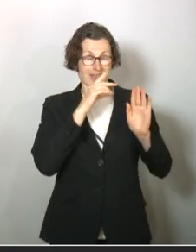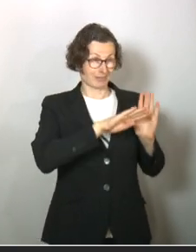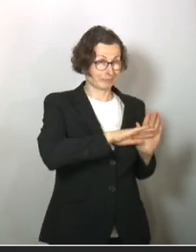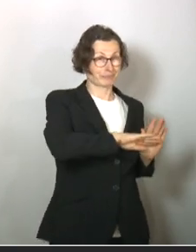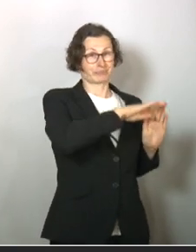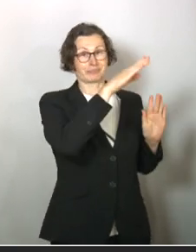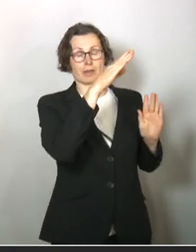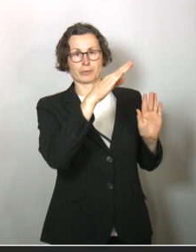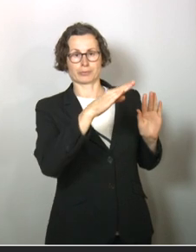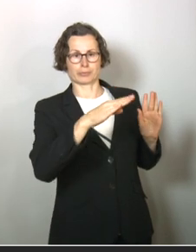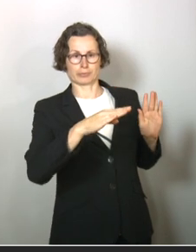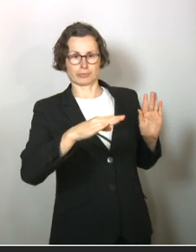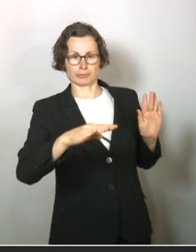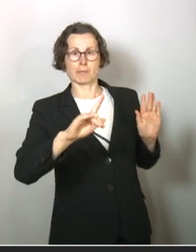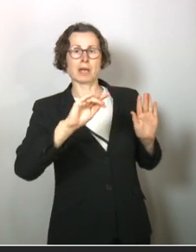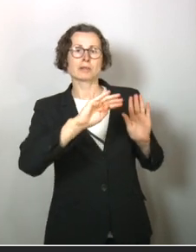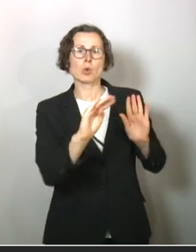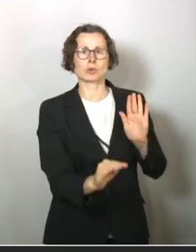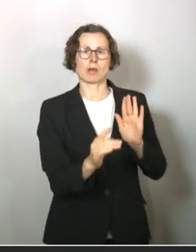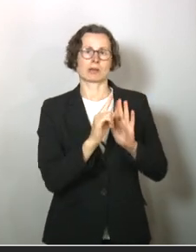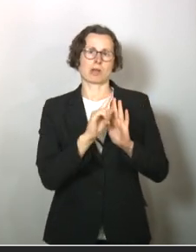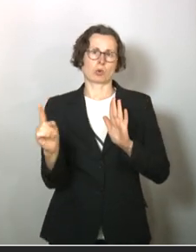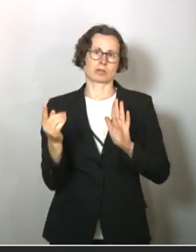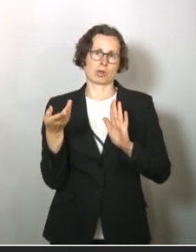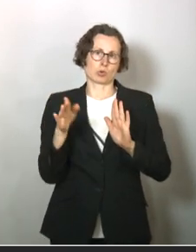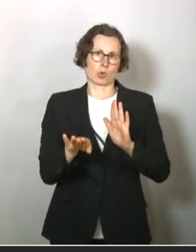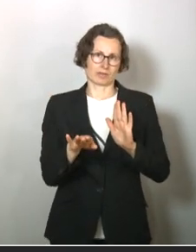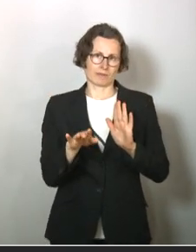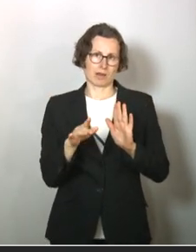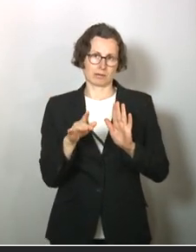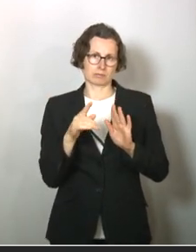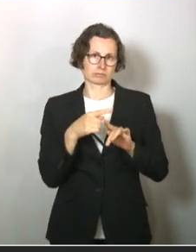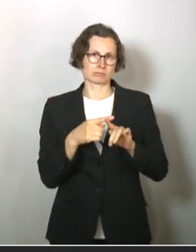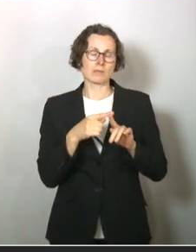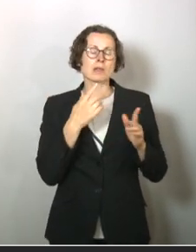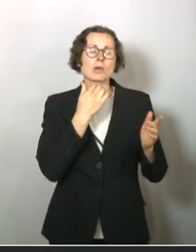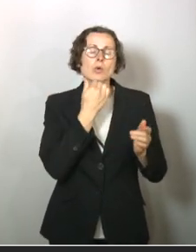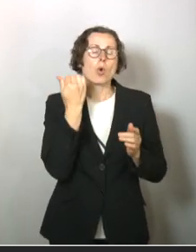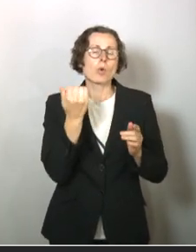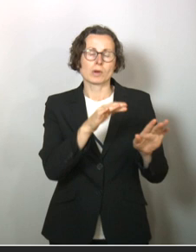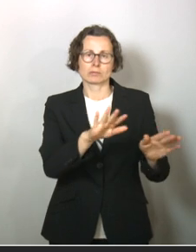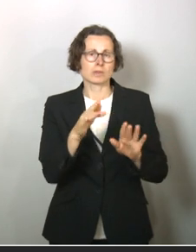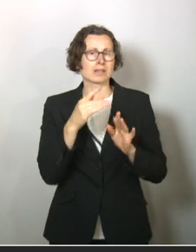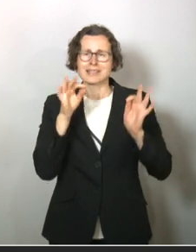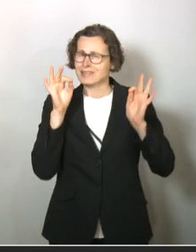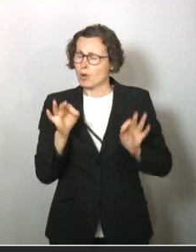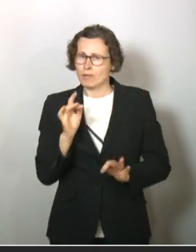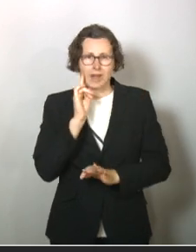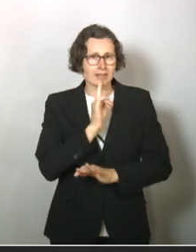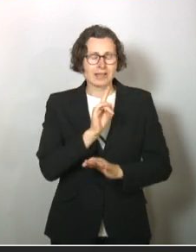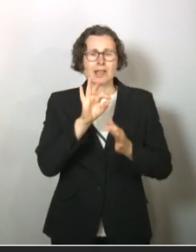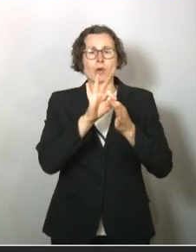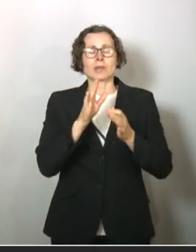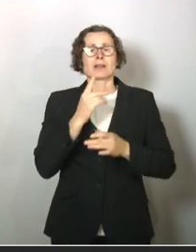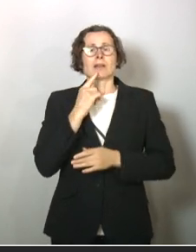ebbt das ab und dann sind es oft unter 1.000 Todesfälle, die zu beklagen sind. Das weiß man nie so ganz genau. Das ist aus der Ex-Six-Mortalität